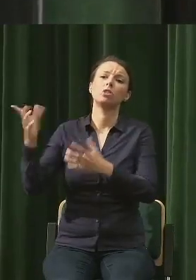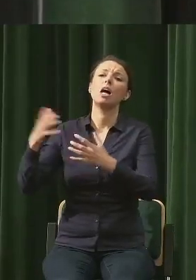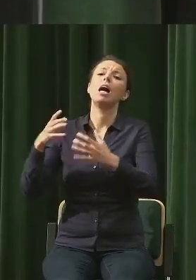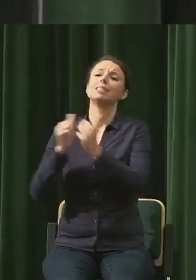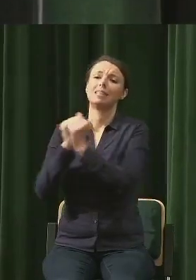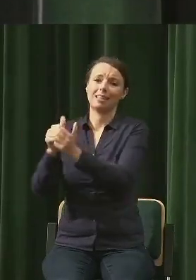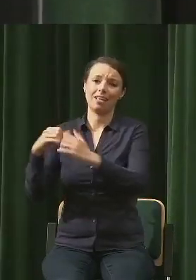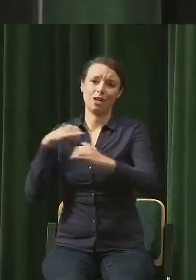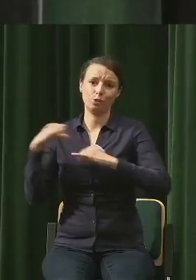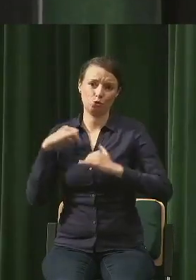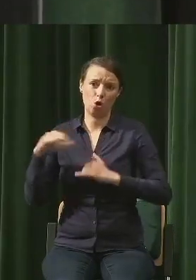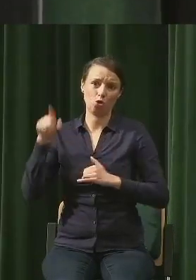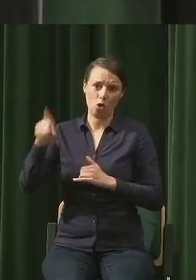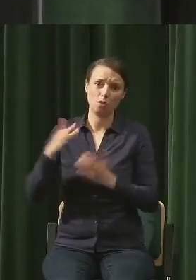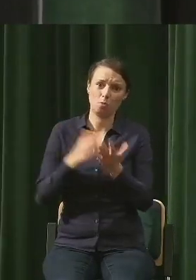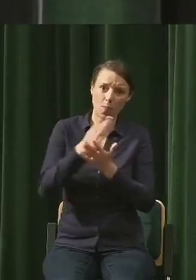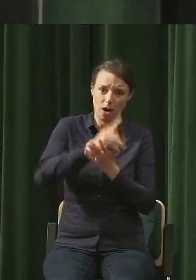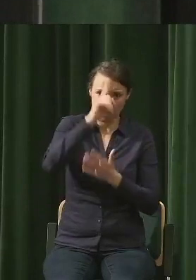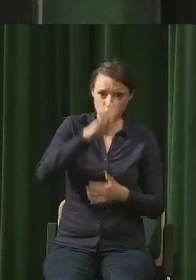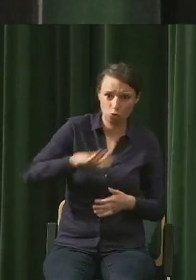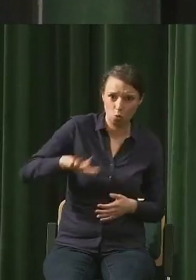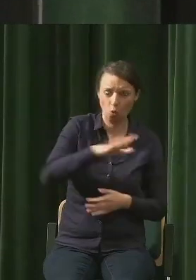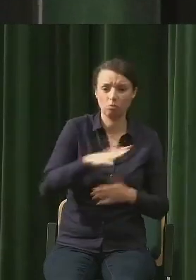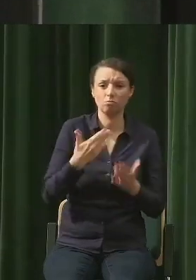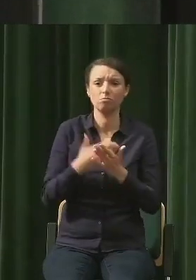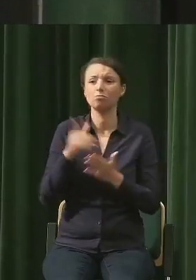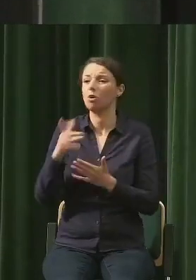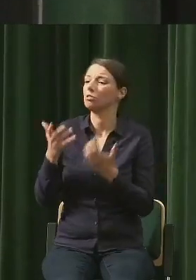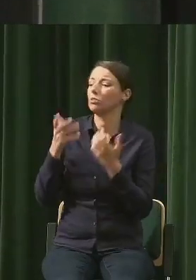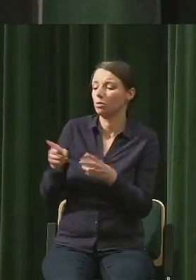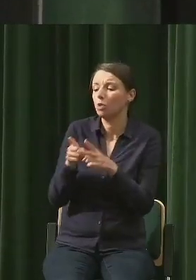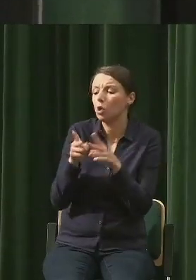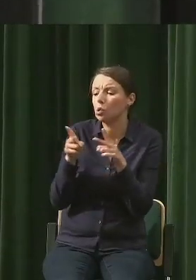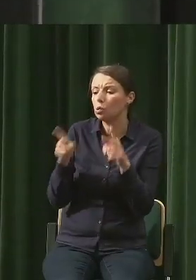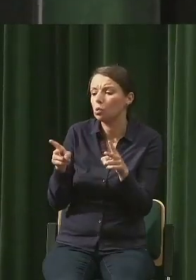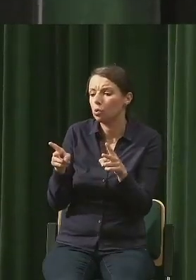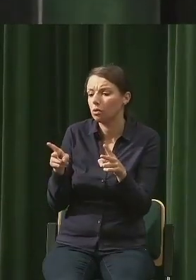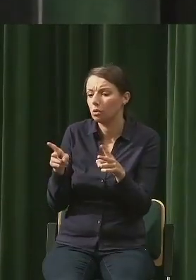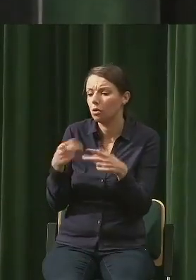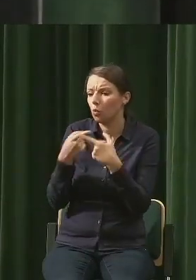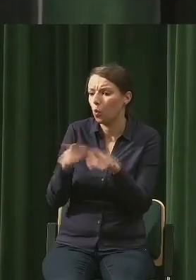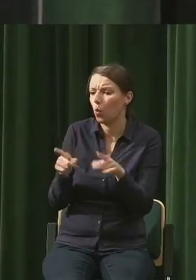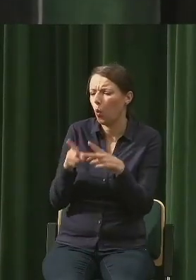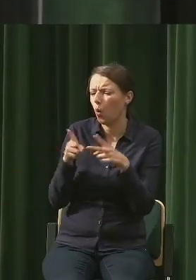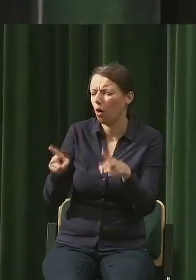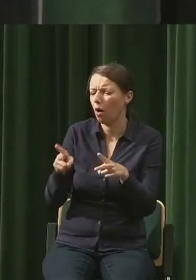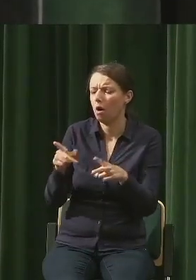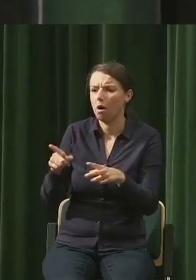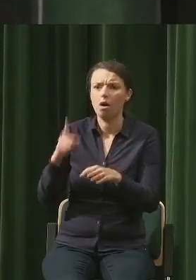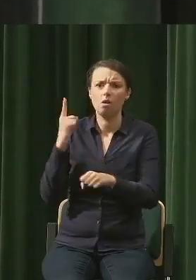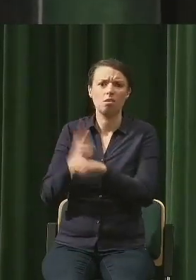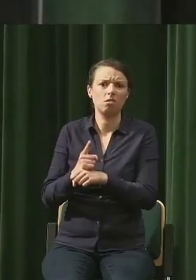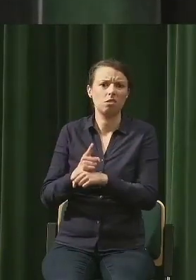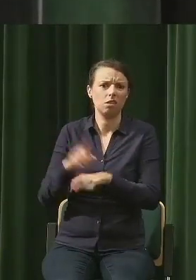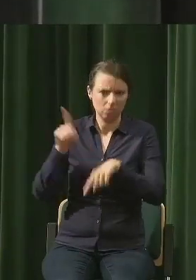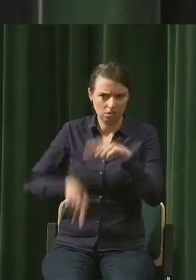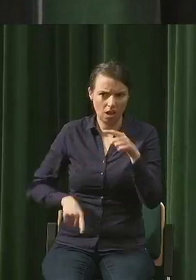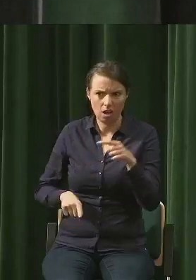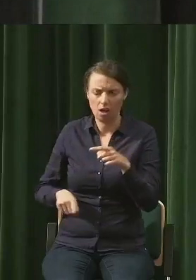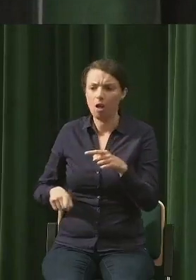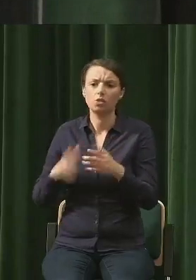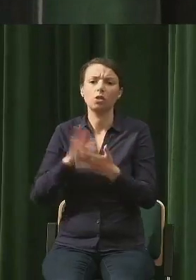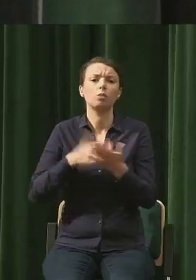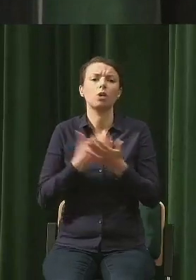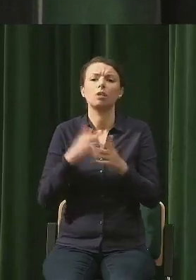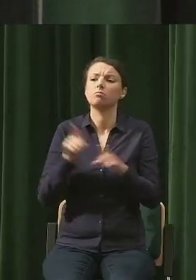ich kusi, żeby na krótką metę podjąć decyzję niewłaściwą. Dziecko widząc talerzyk z ciastem nie opaduje się, zje to